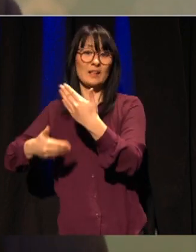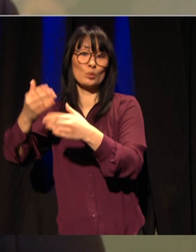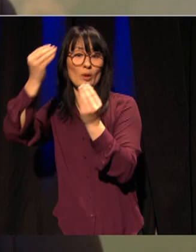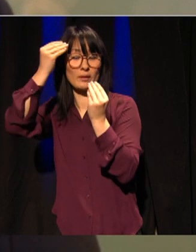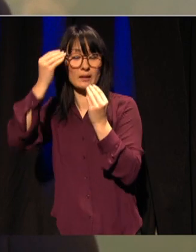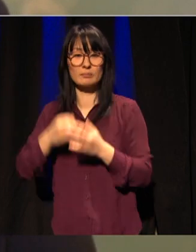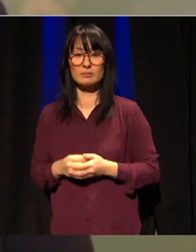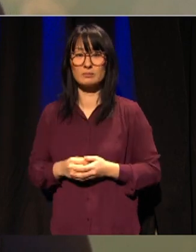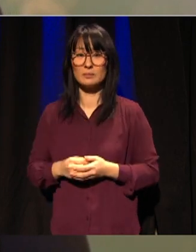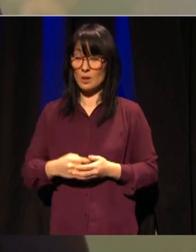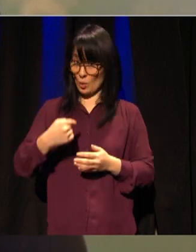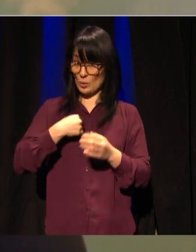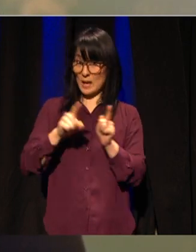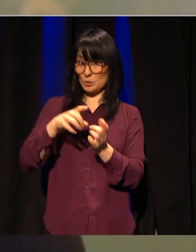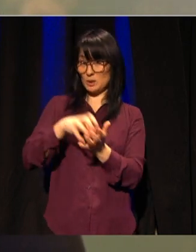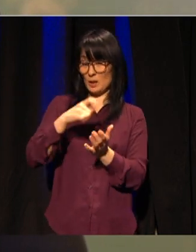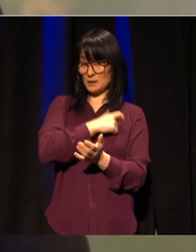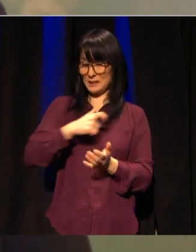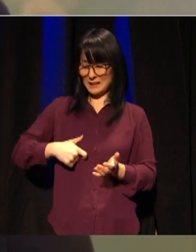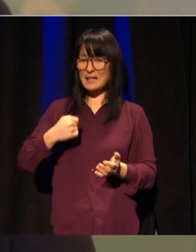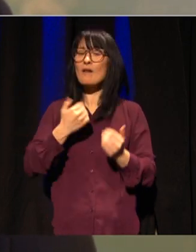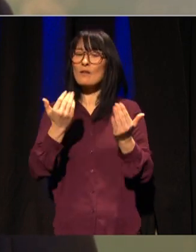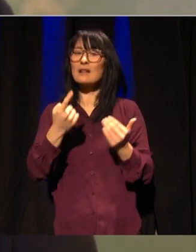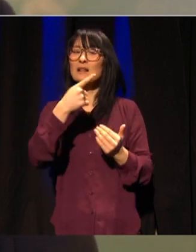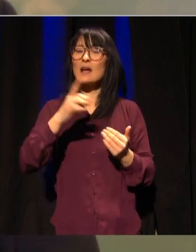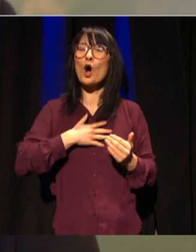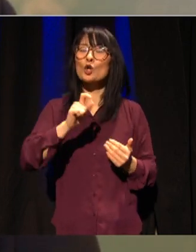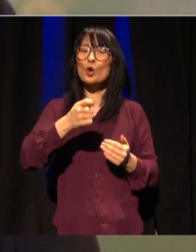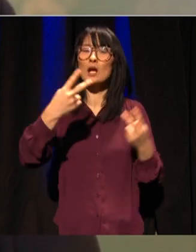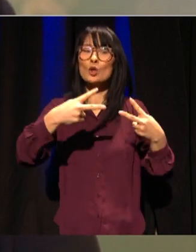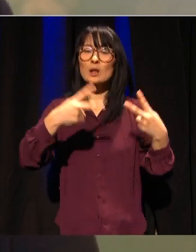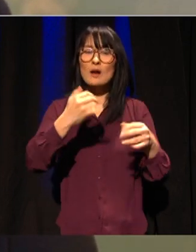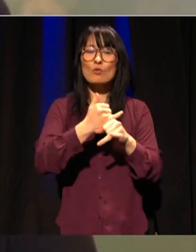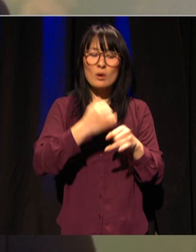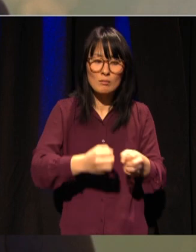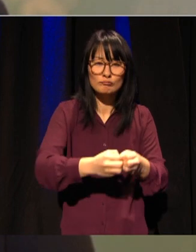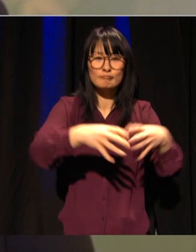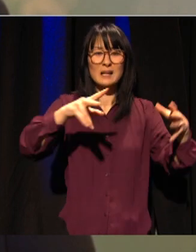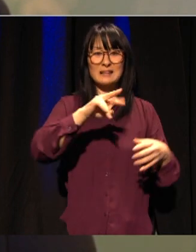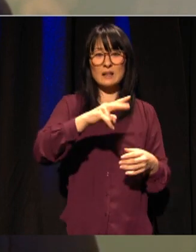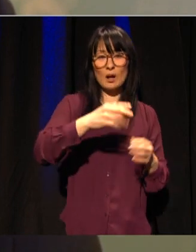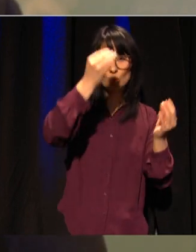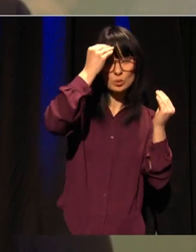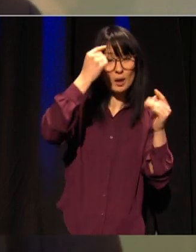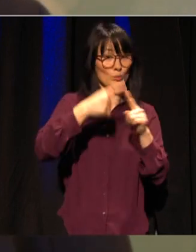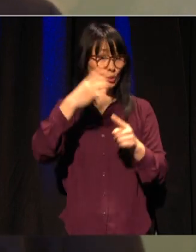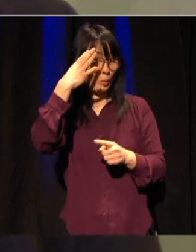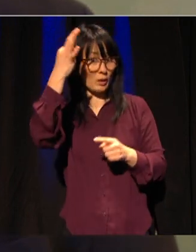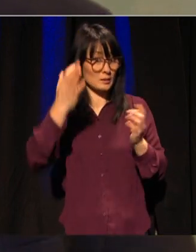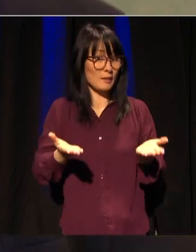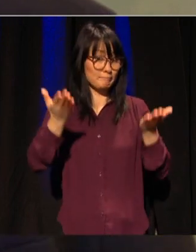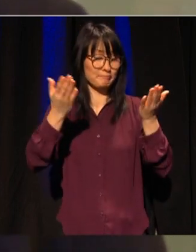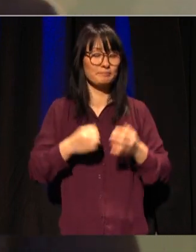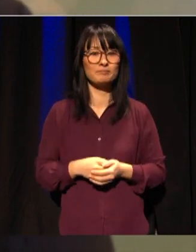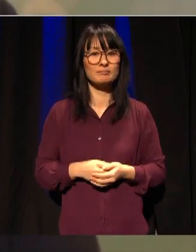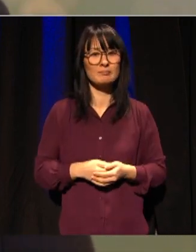forventer jeg også at NTNU spiller en nøkkelrådende i utviklingen av digital kunnskap og kompetanse at dere utdanner